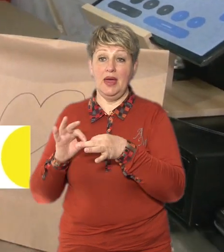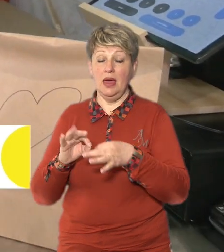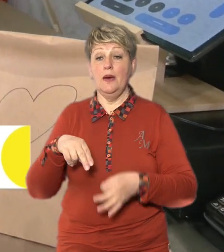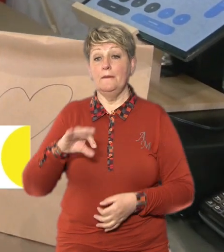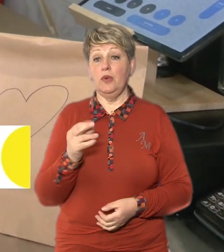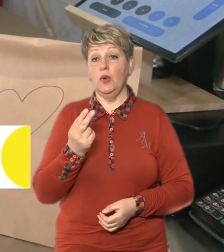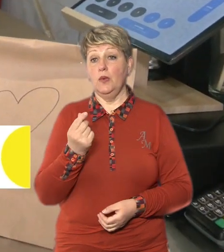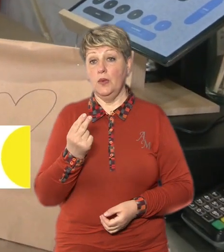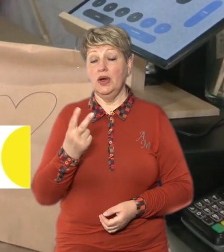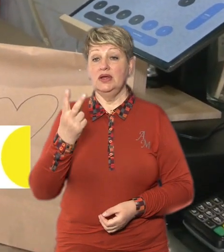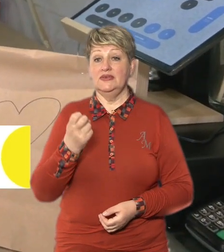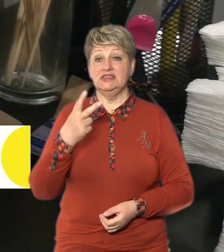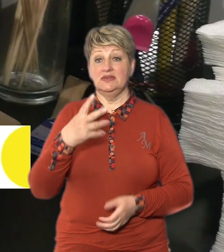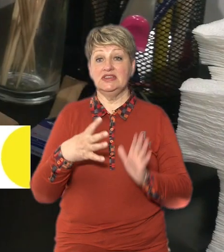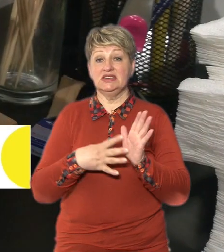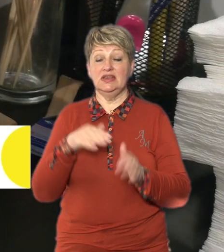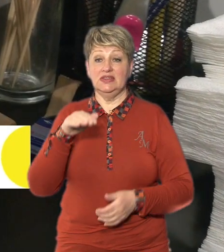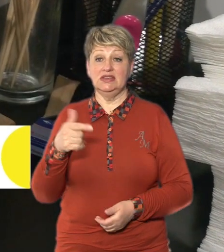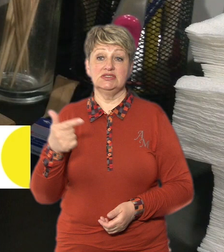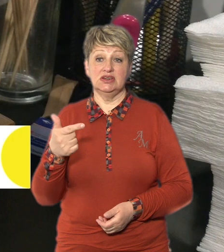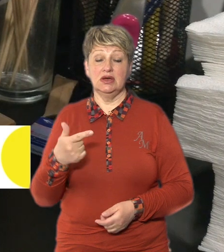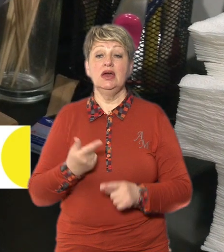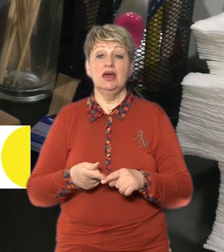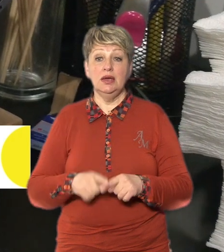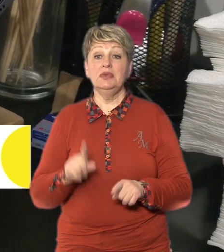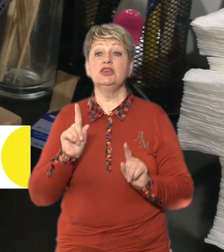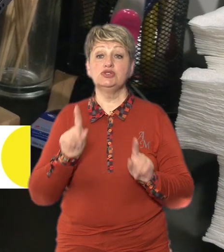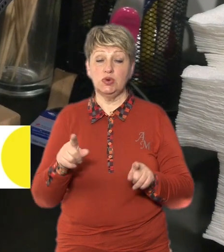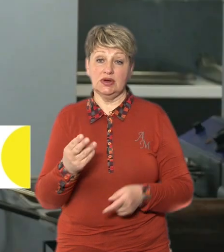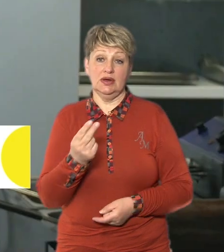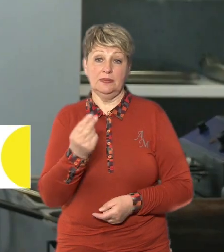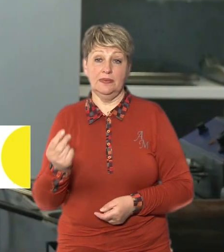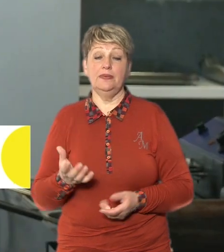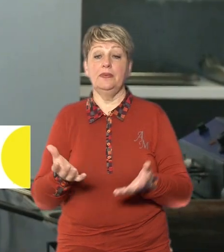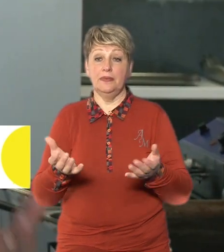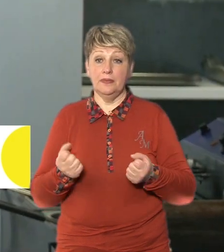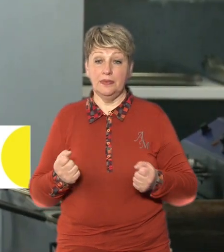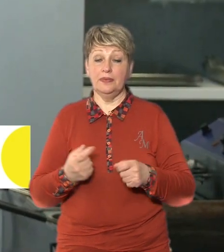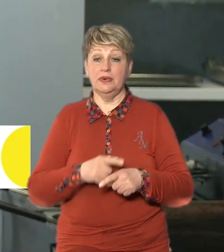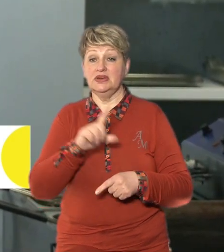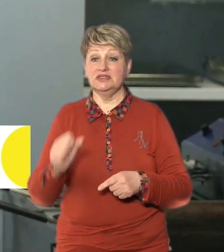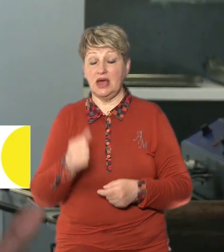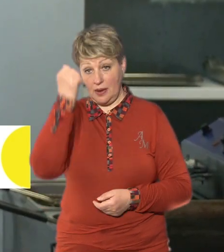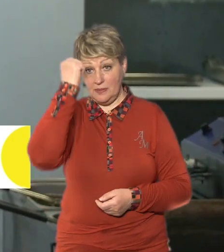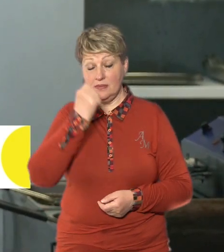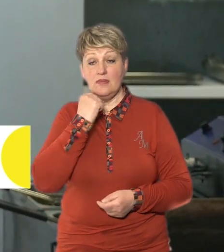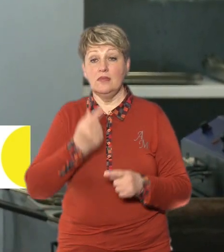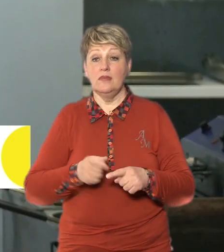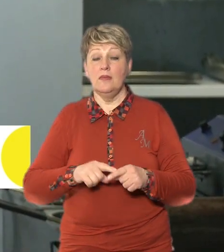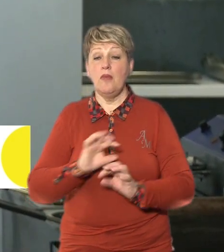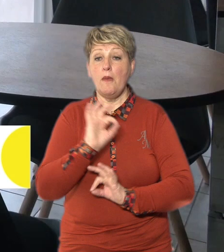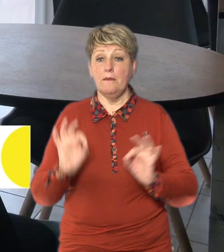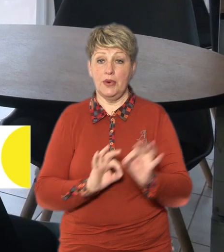229 тисяч гривень Саме скільки грошей отримали завдяки мікрогранту, розповідає співвласниця закладу Анастасія